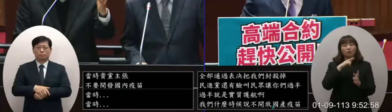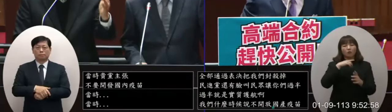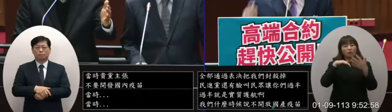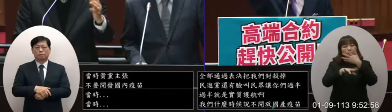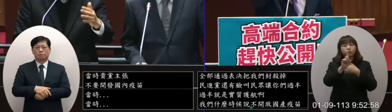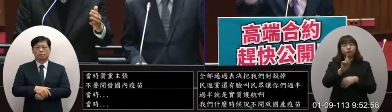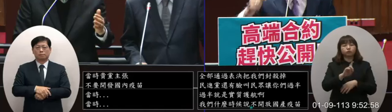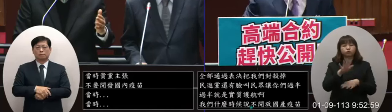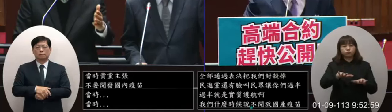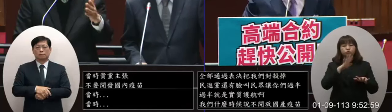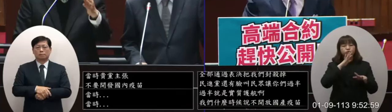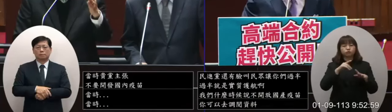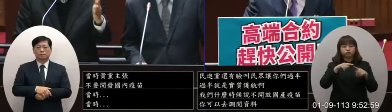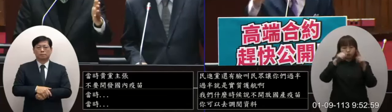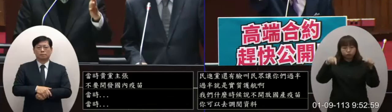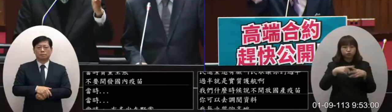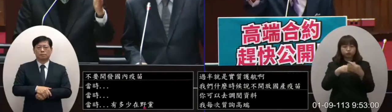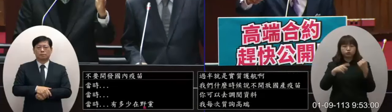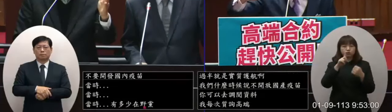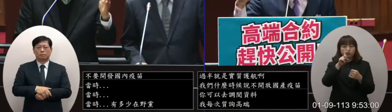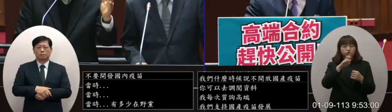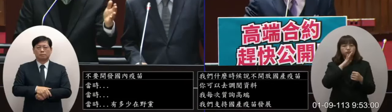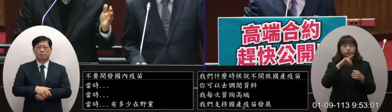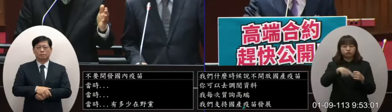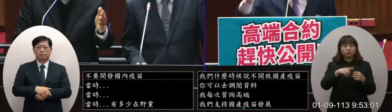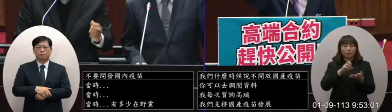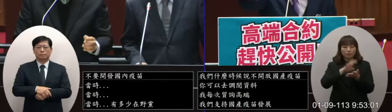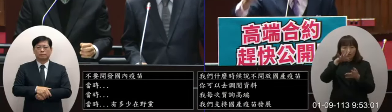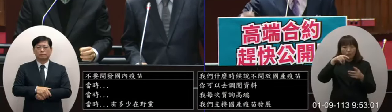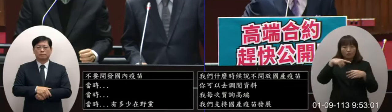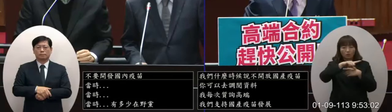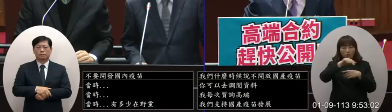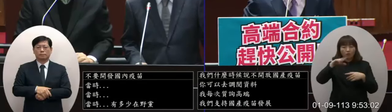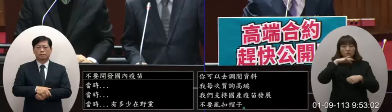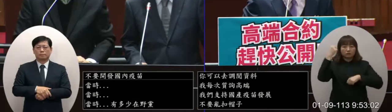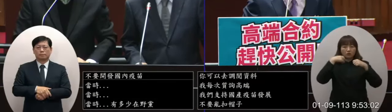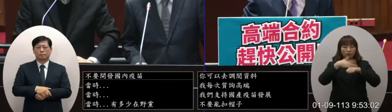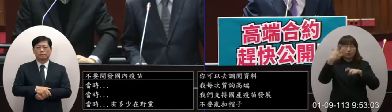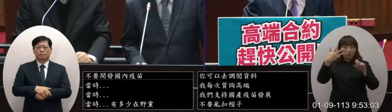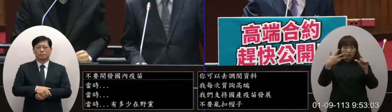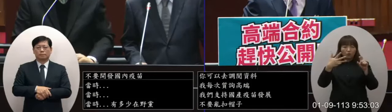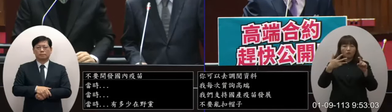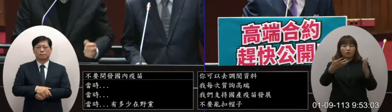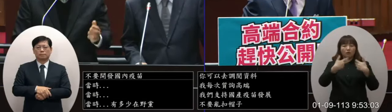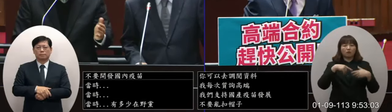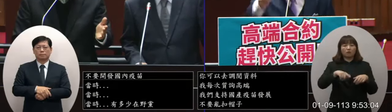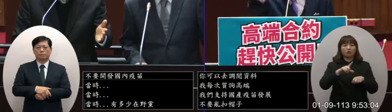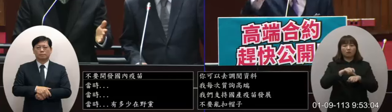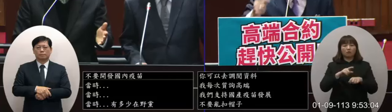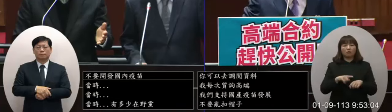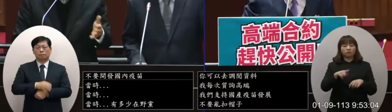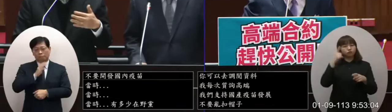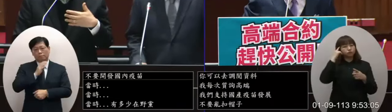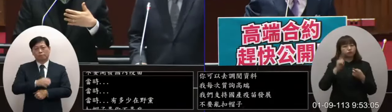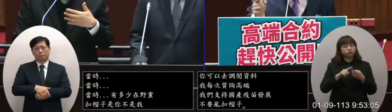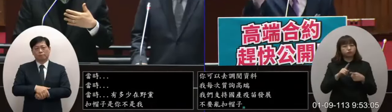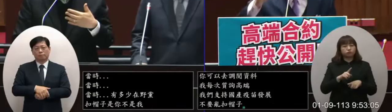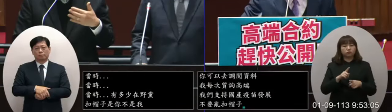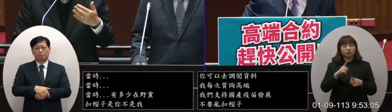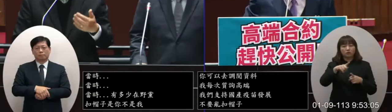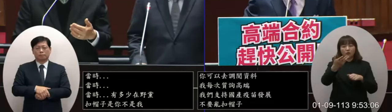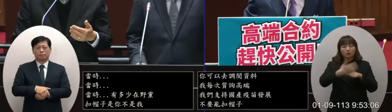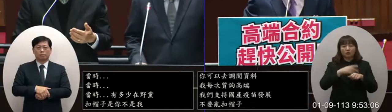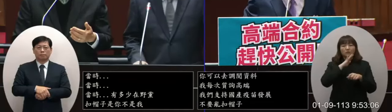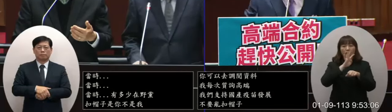子你今天11月的你今天11月的這個報告你不是早上8點15分會來送來嗎這合理嗎你